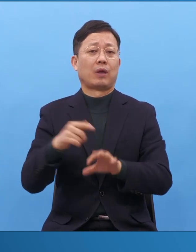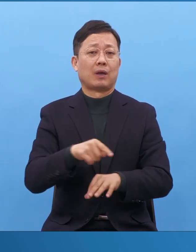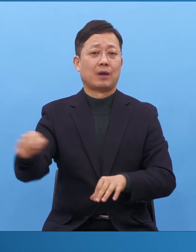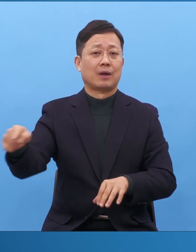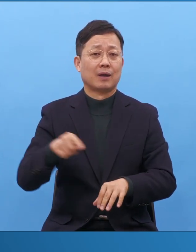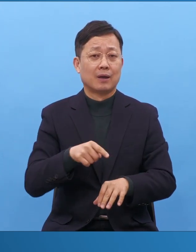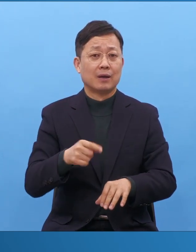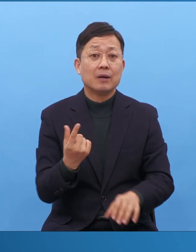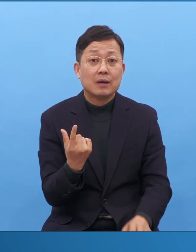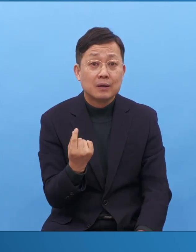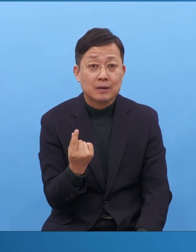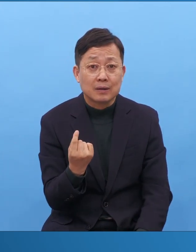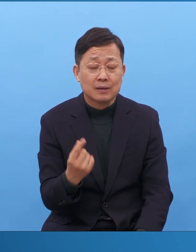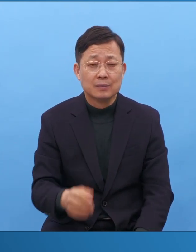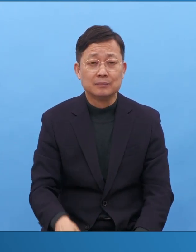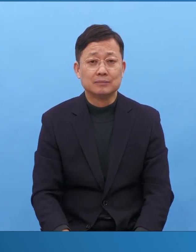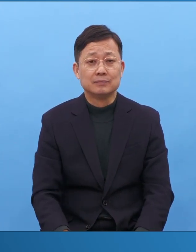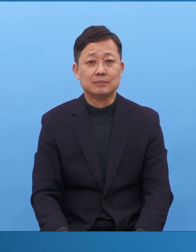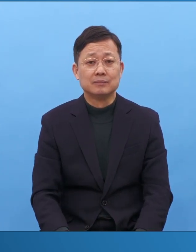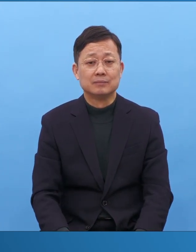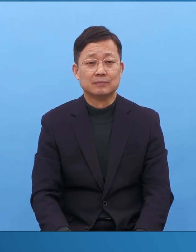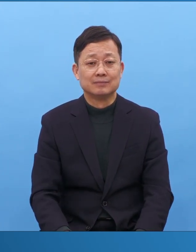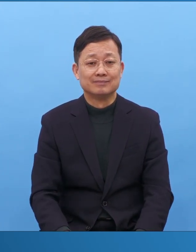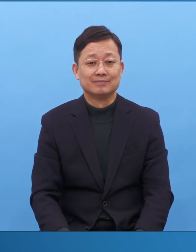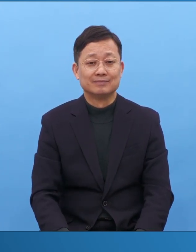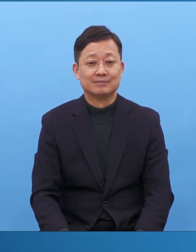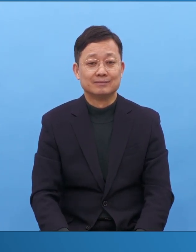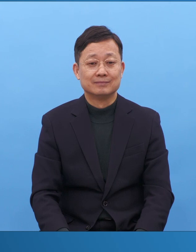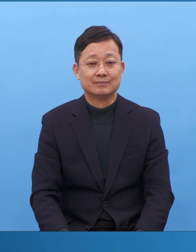그러니까 나중에는 결국 이렇게 되는 겁니다.